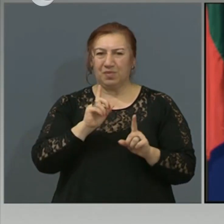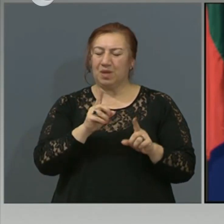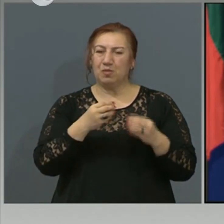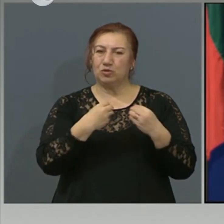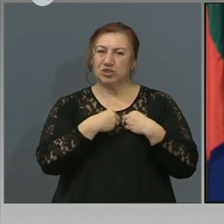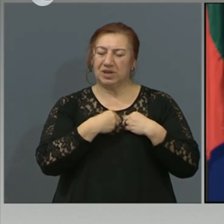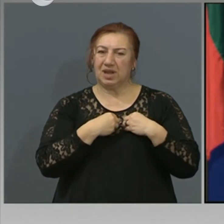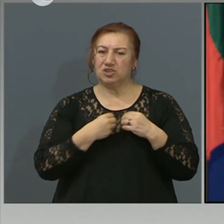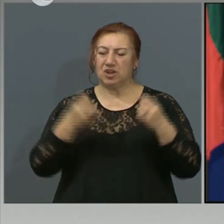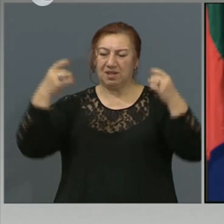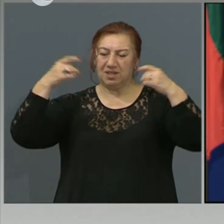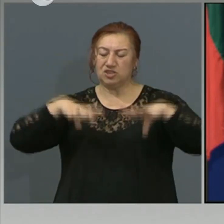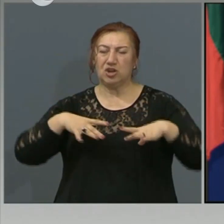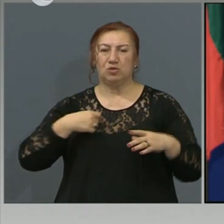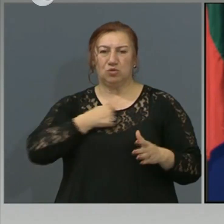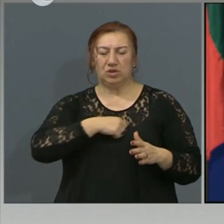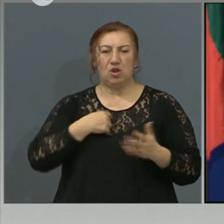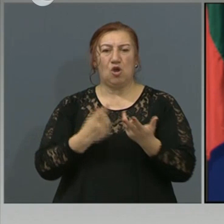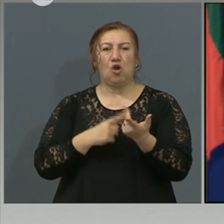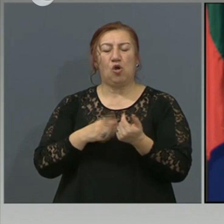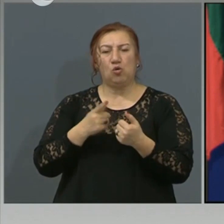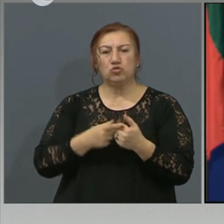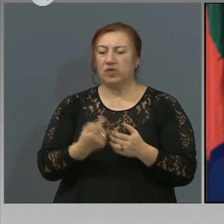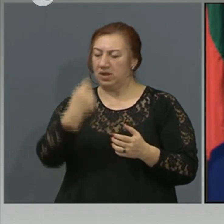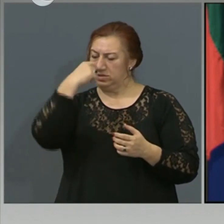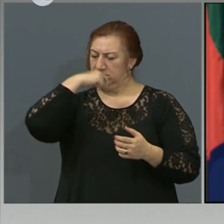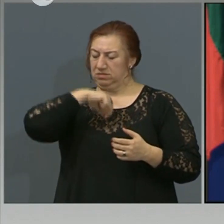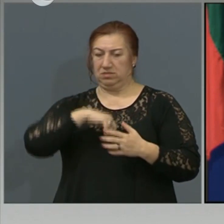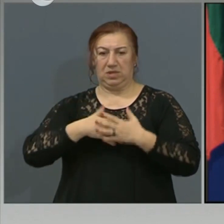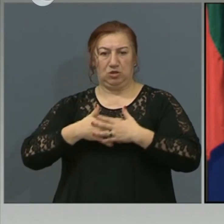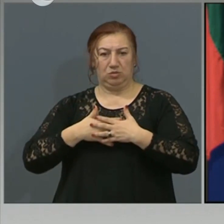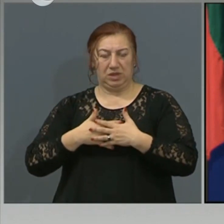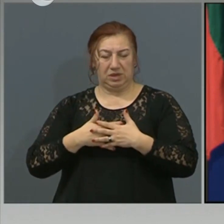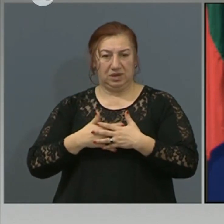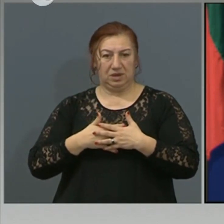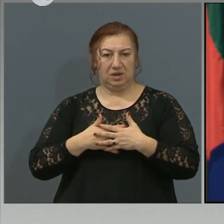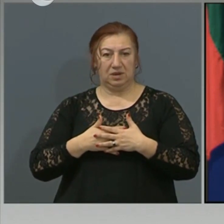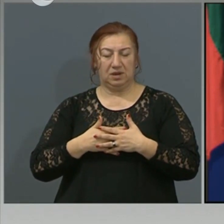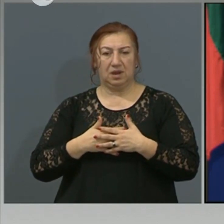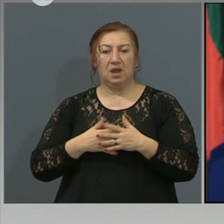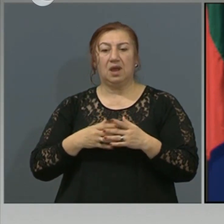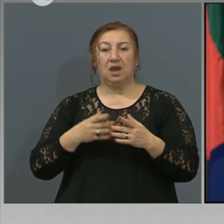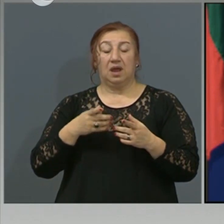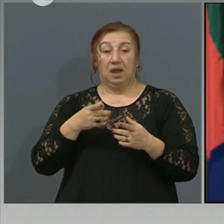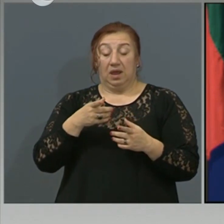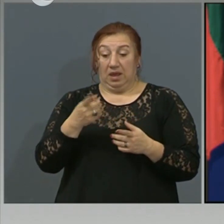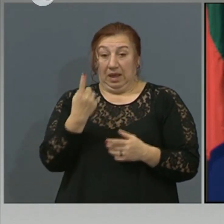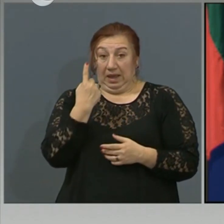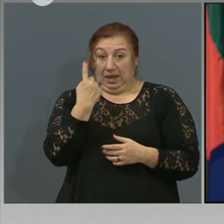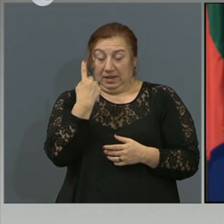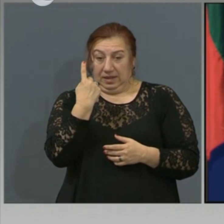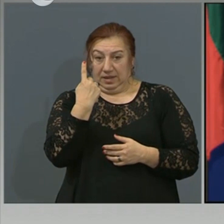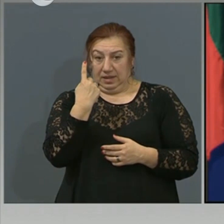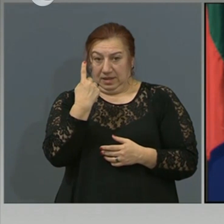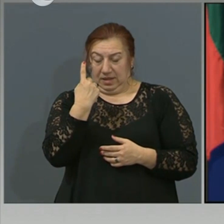на кризата колко човека са екстобирани в началото на седмицата? Са екстобирани. Да, коментирахме. Един